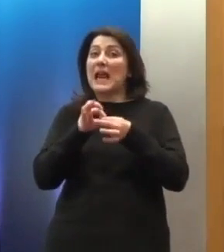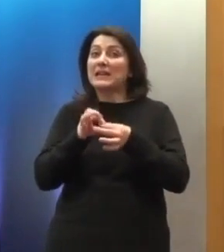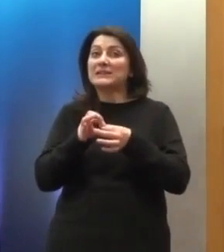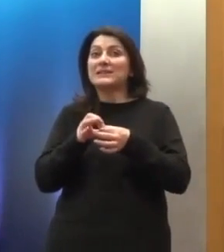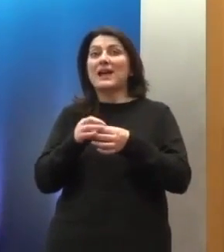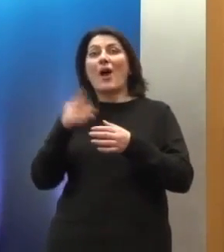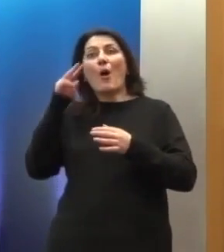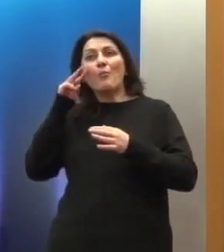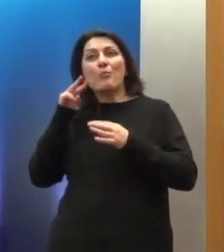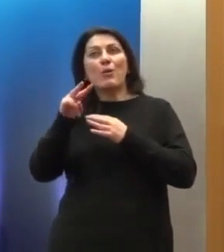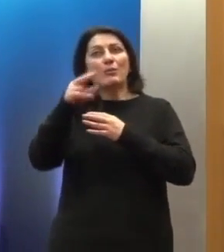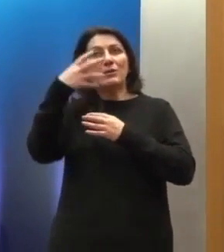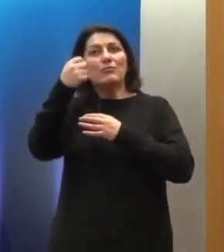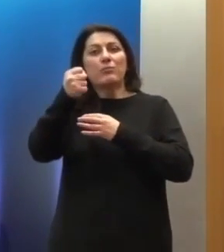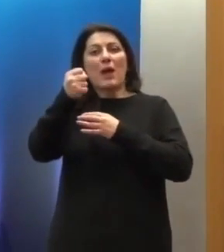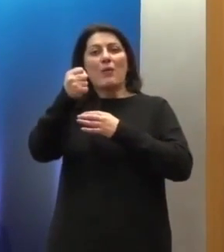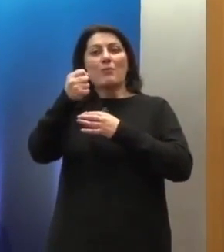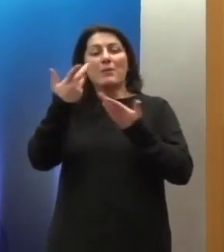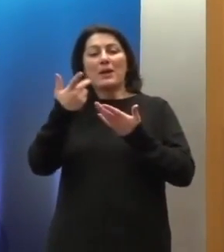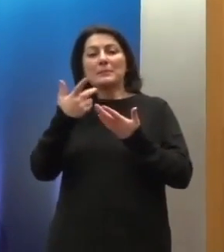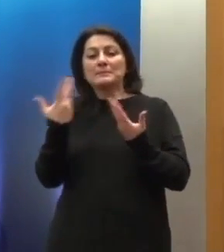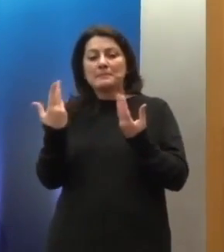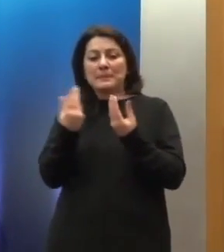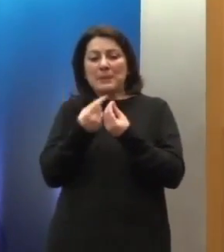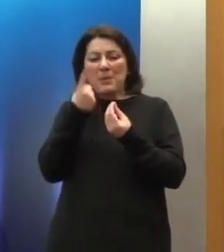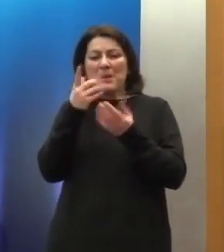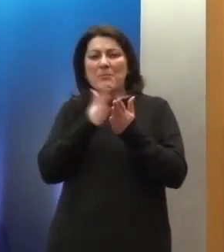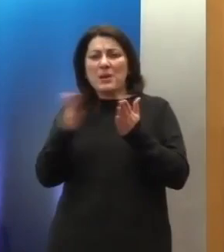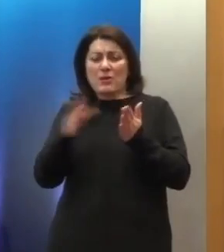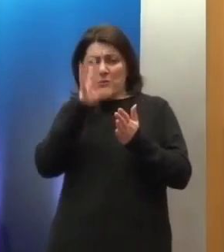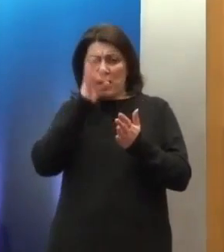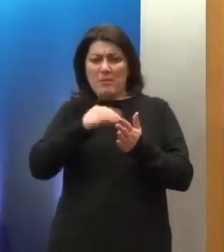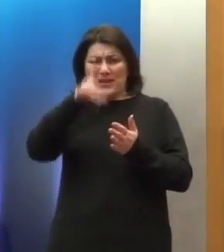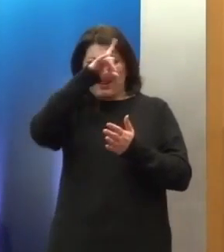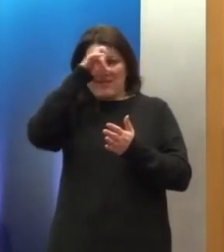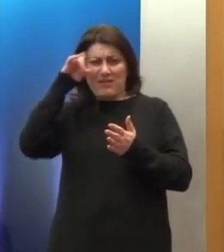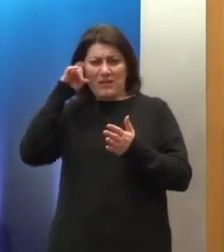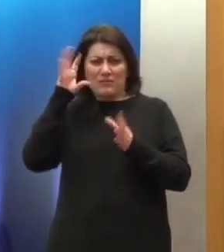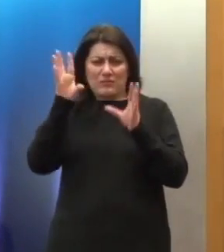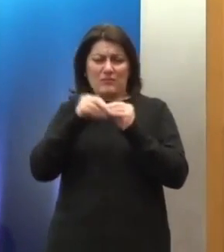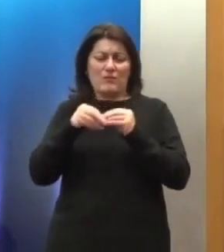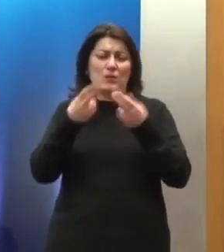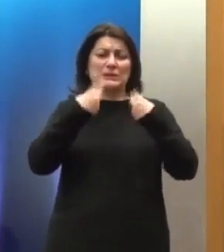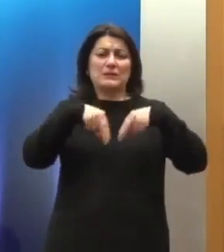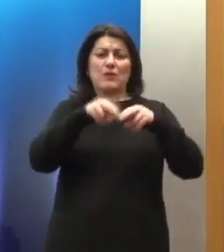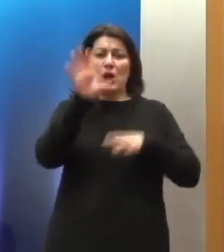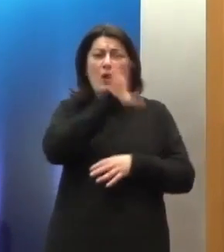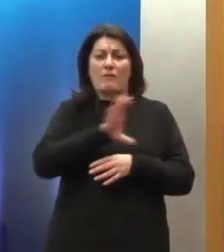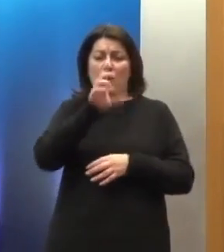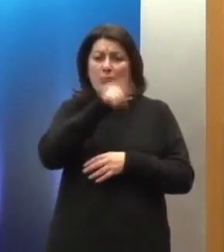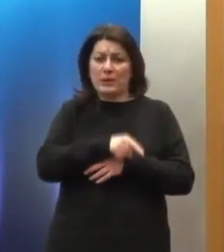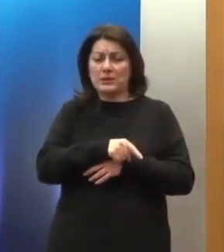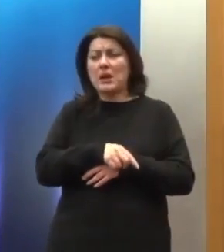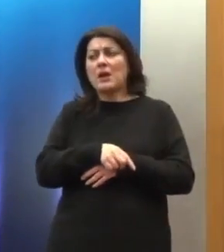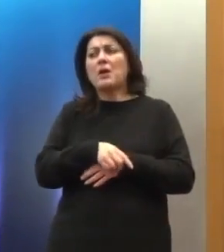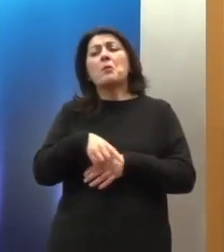έχει το Συμβούλιο της Ευρώπης με την Ελλάδα συμπίτουν με μια εξαιρετικά δύσκολη περίοδο για το Συμβούλιο της Ευρώπης. Και όπως θα έχετε διαπιστώσει, και